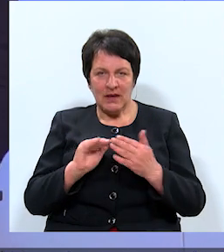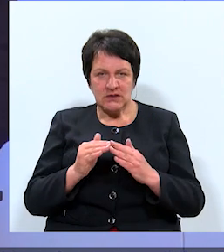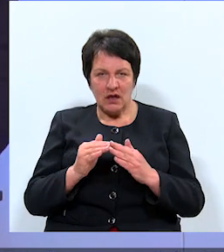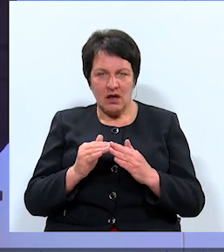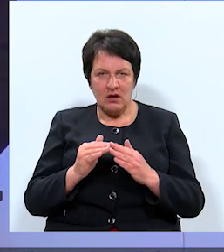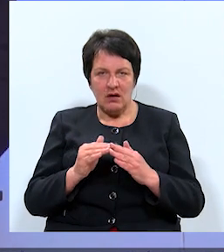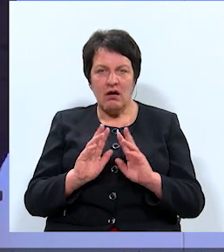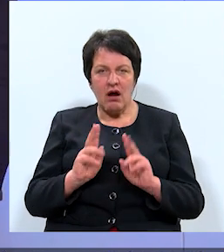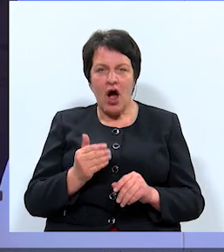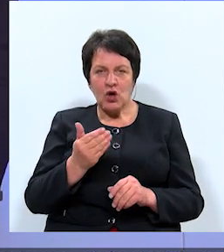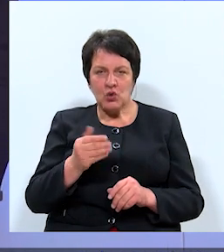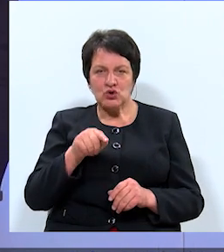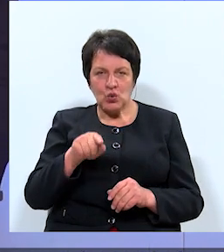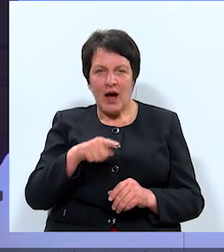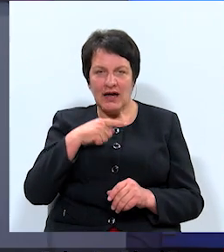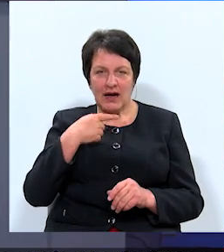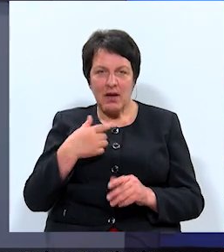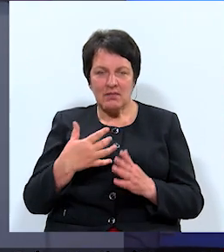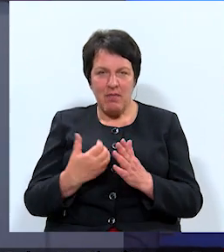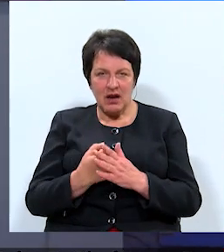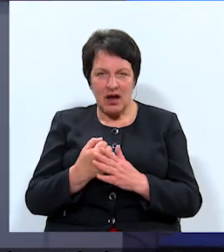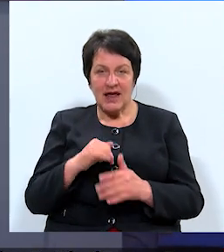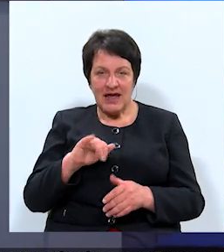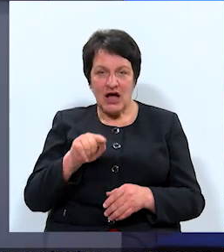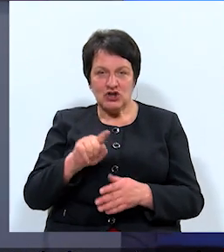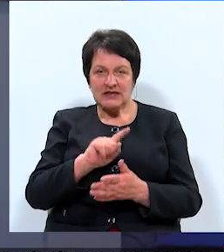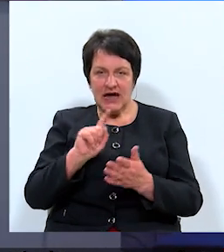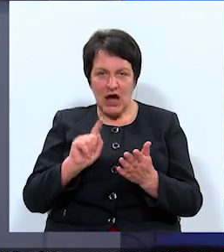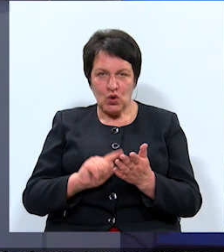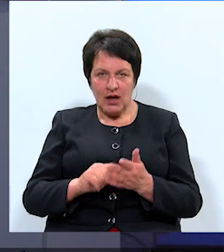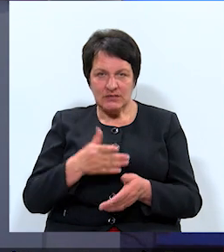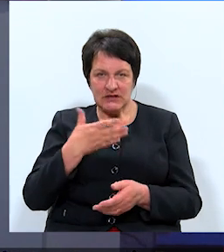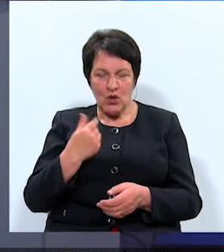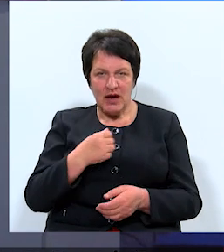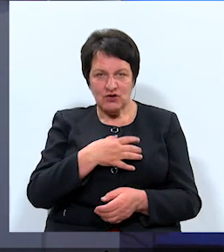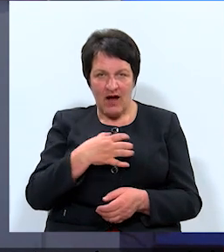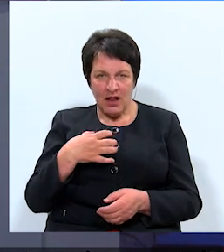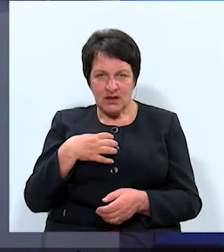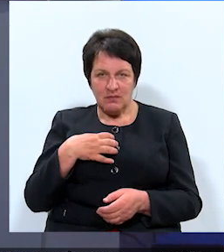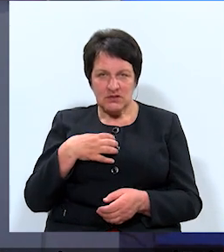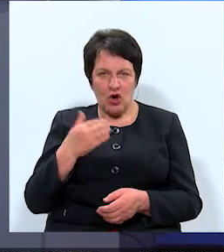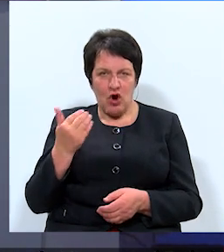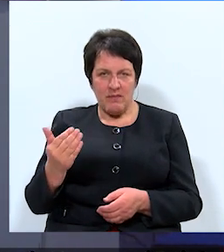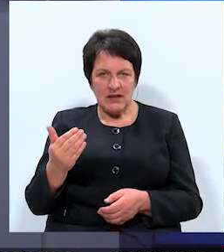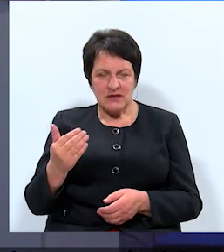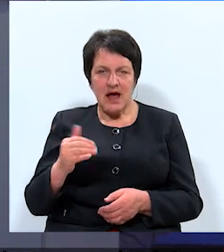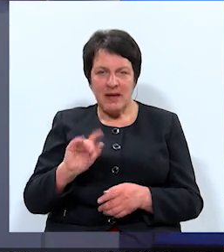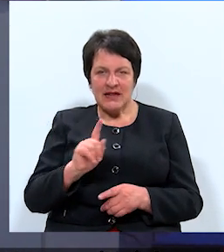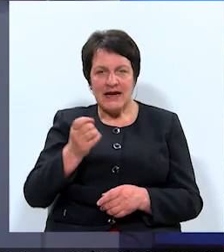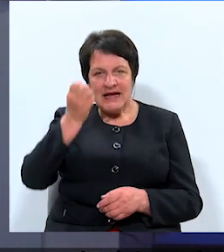Kā jūs to plānojāt panākt un, ja šīs jautājums nav pašvaldības kompetence, bet ir